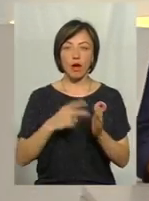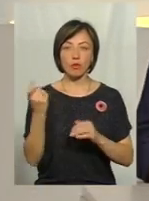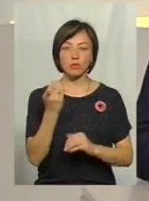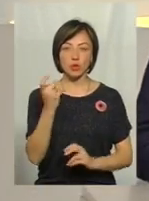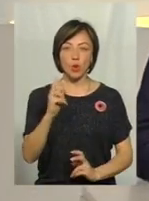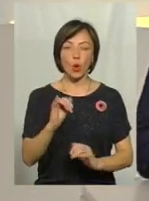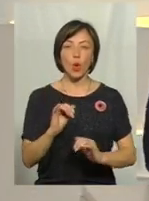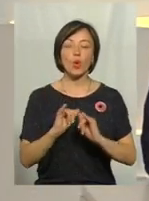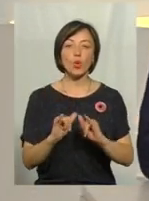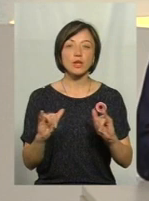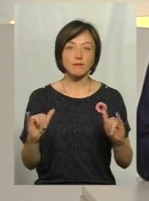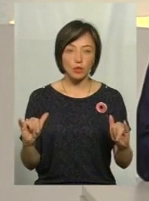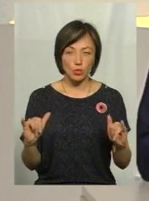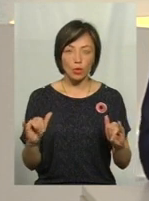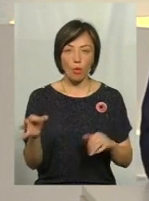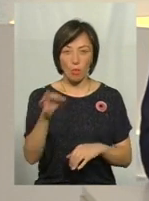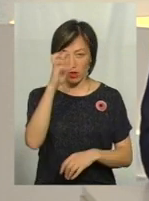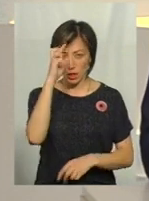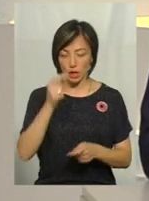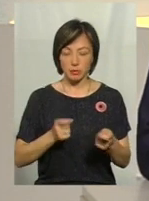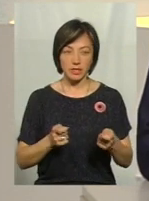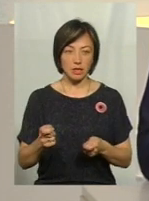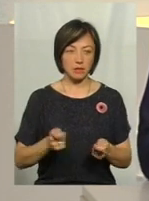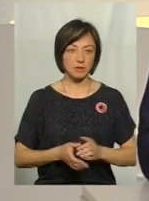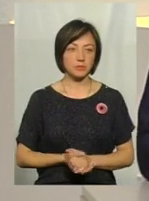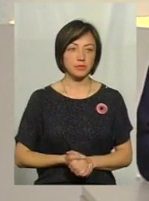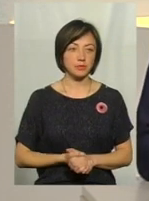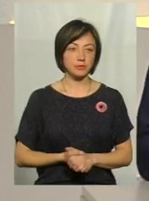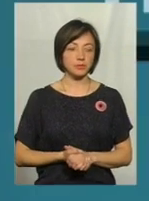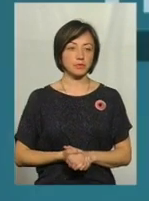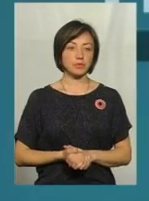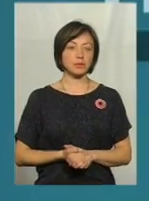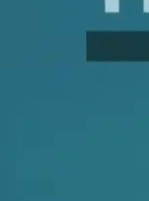промисловості та інфраструктури облдержадміністрації Андрій Грабовський.